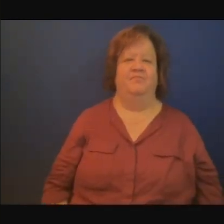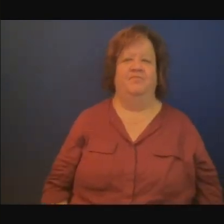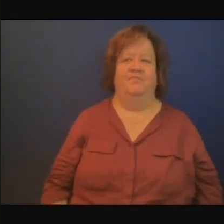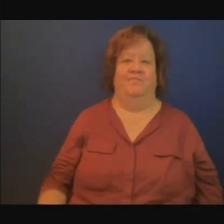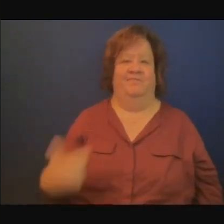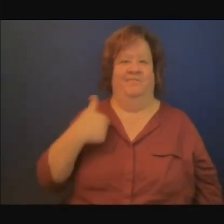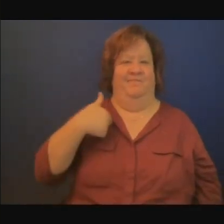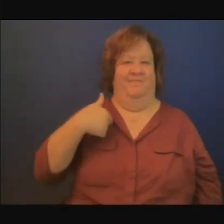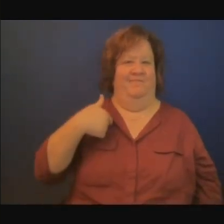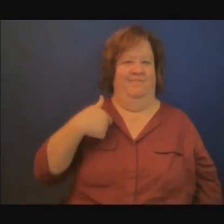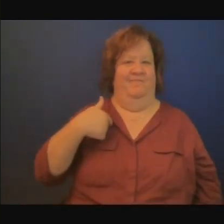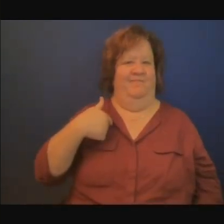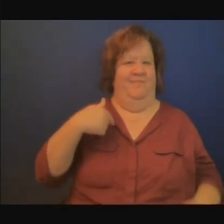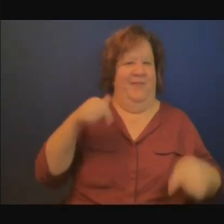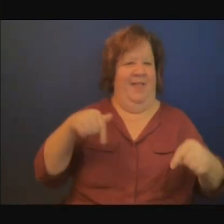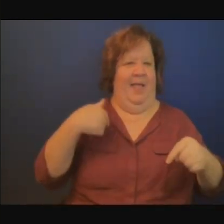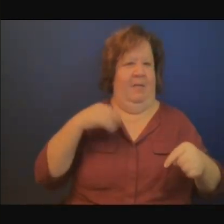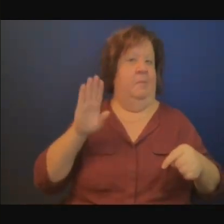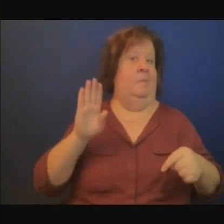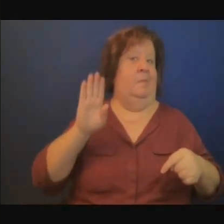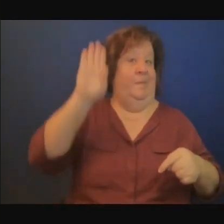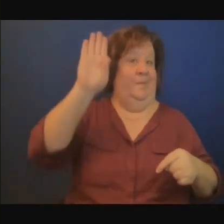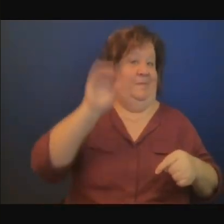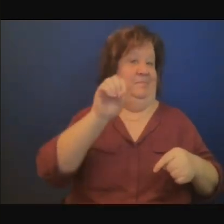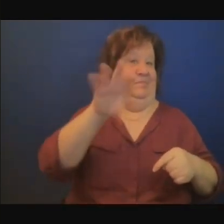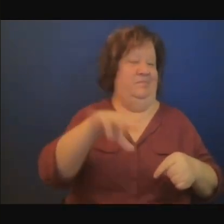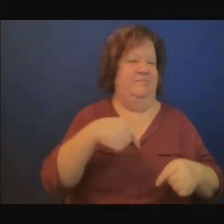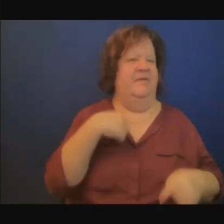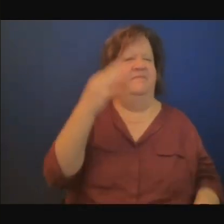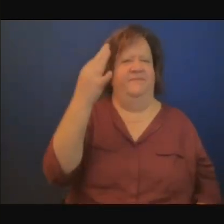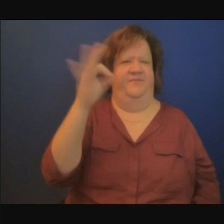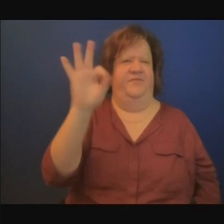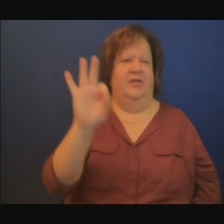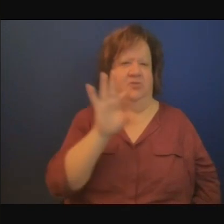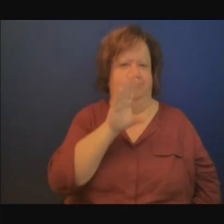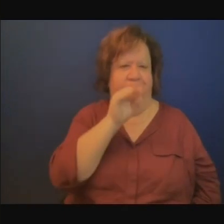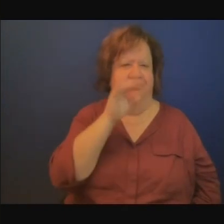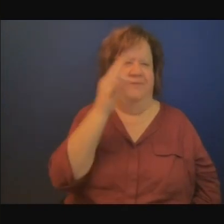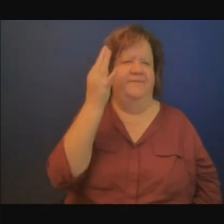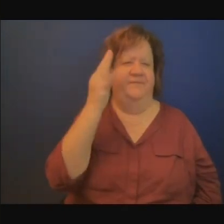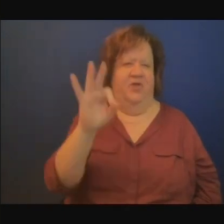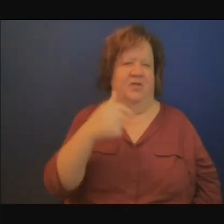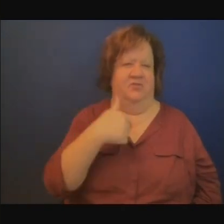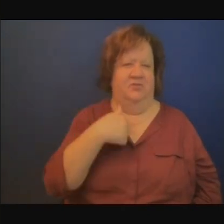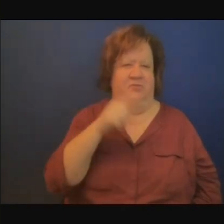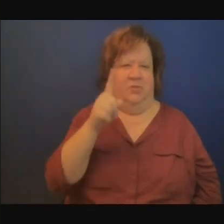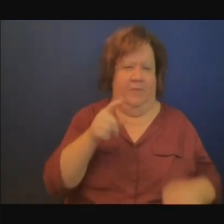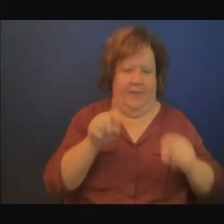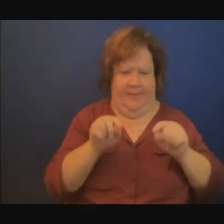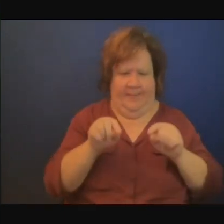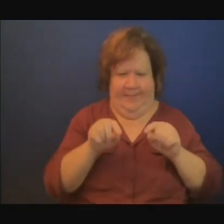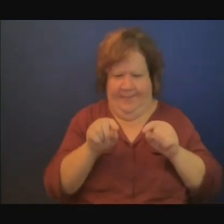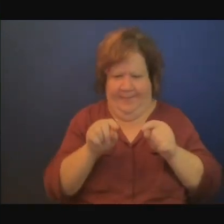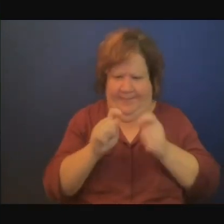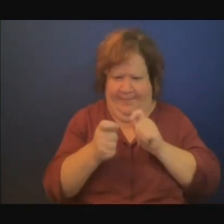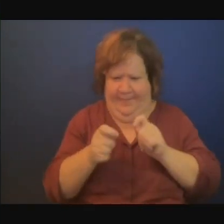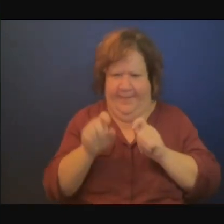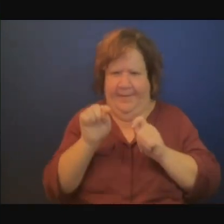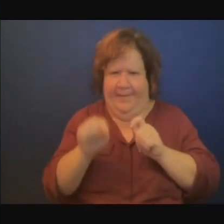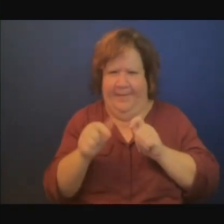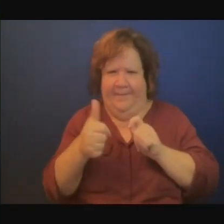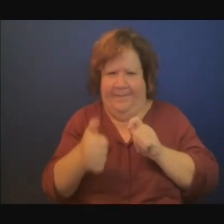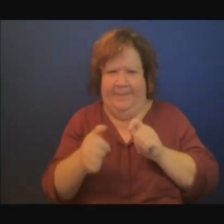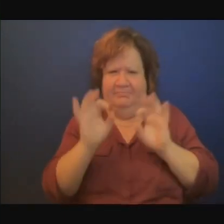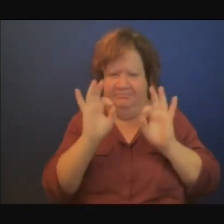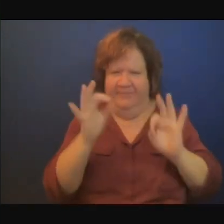j'aimerais intervenir en français cette fois-ci s'il vous plaît donc je passe au